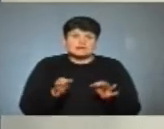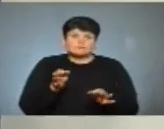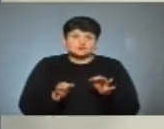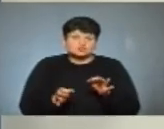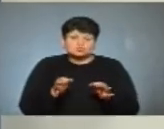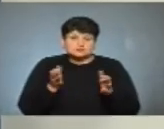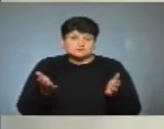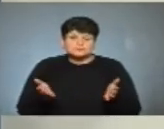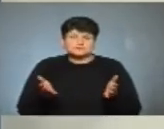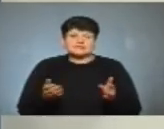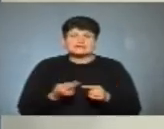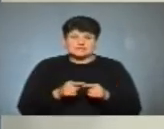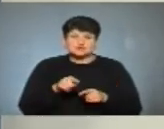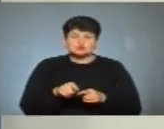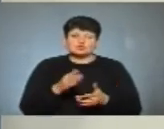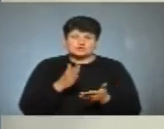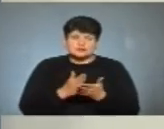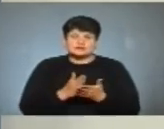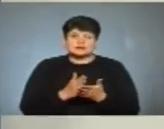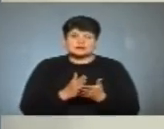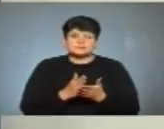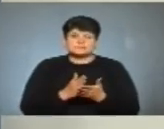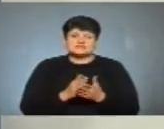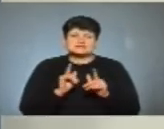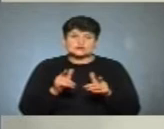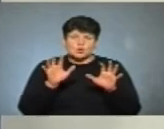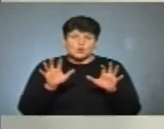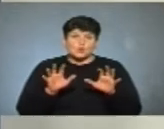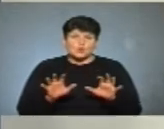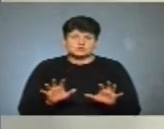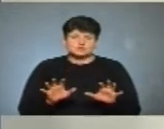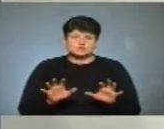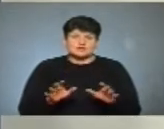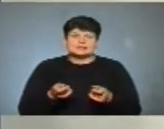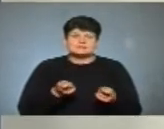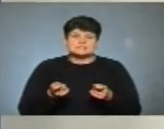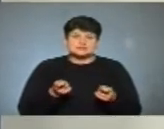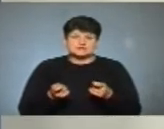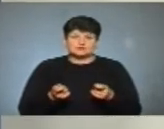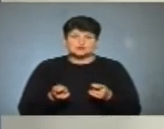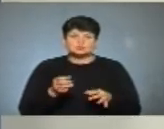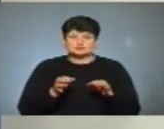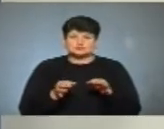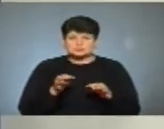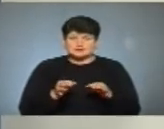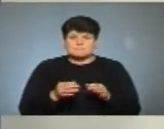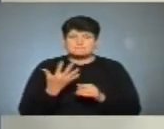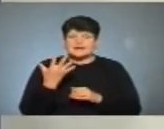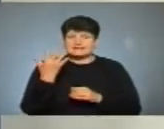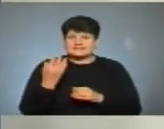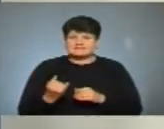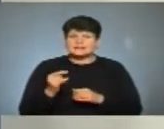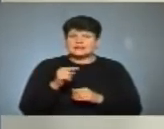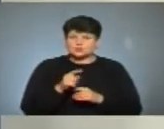цього є в місцевій організації політичної партії згідно кодексу адміністративного судчинства України 5 днів для того, щоб